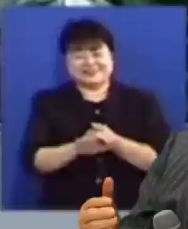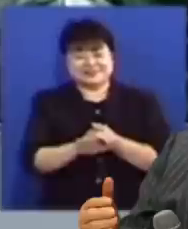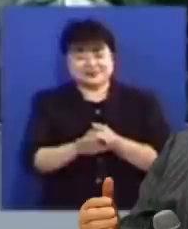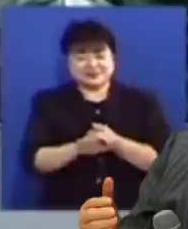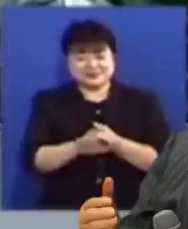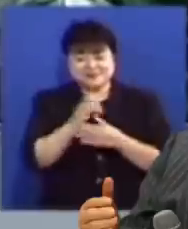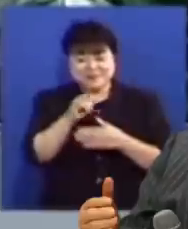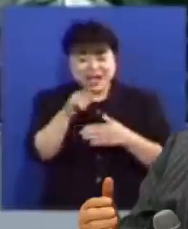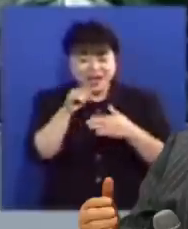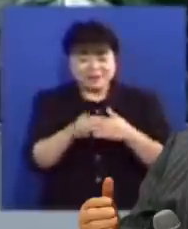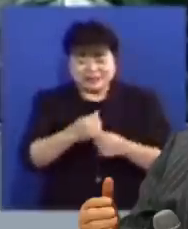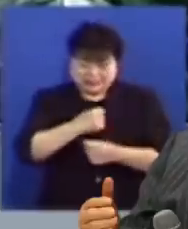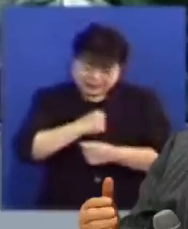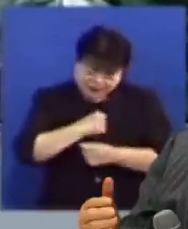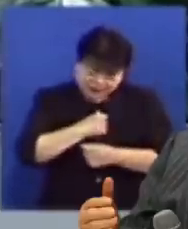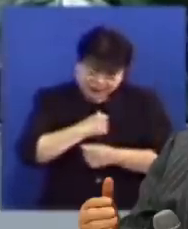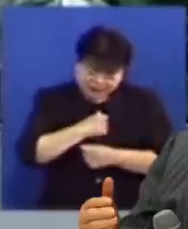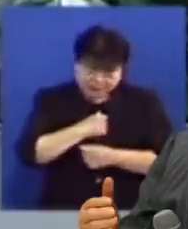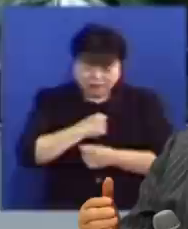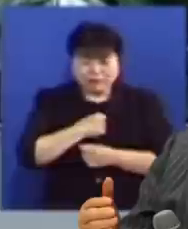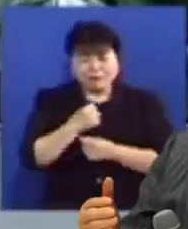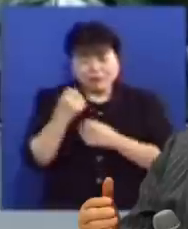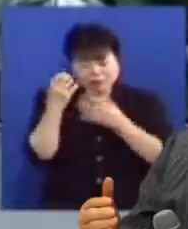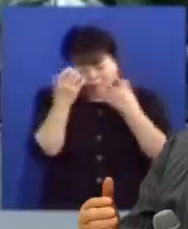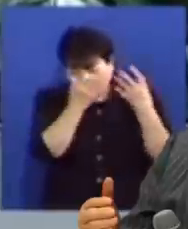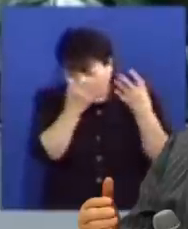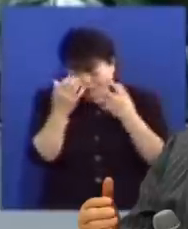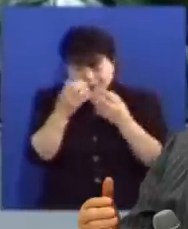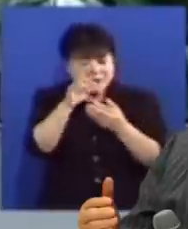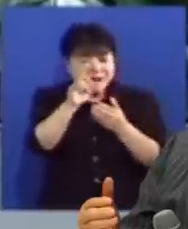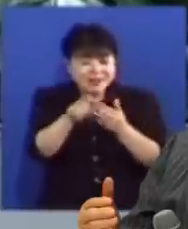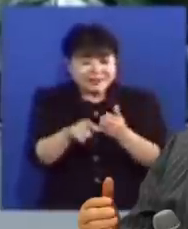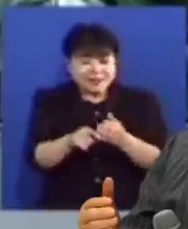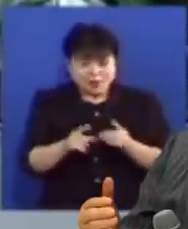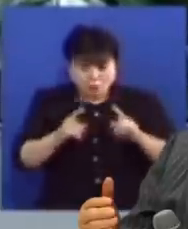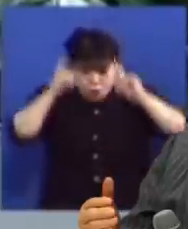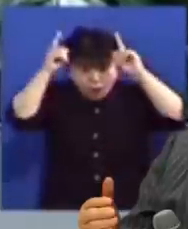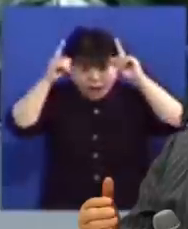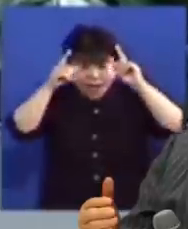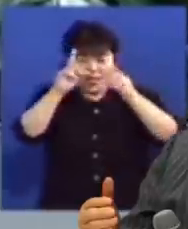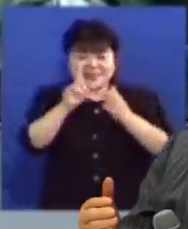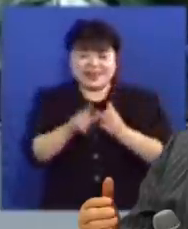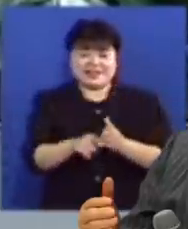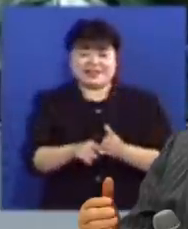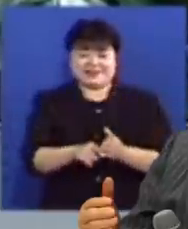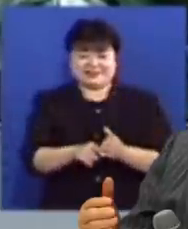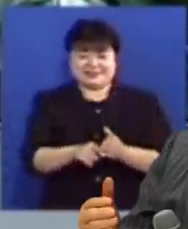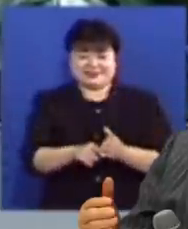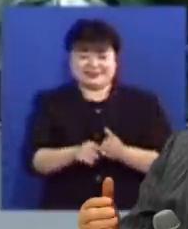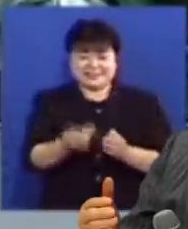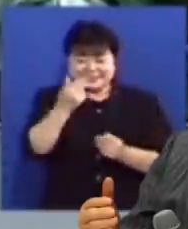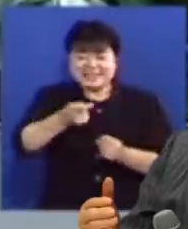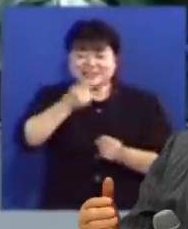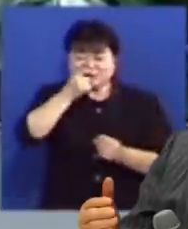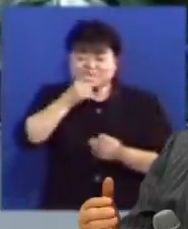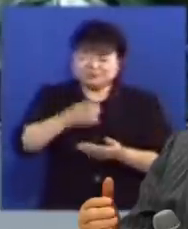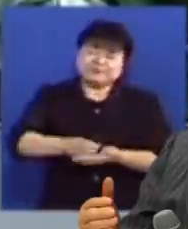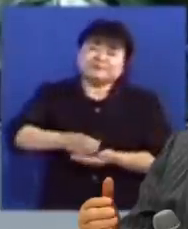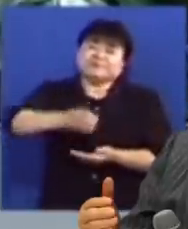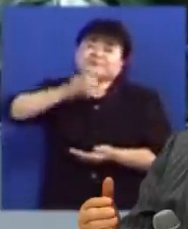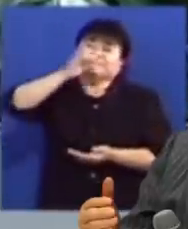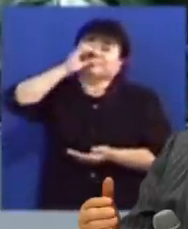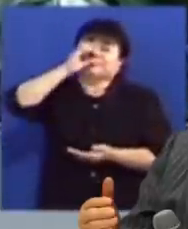마음이 답답하고 혼돈할 때 화가 날 때 생수 한 컵 마시면